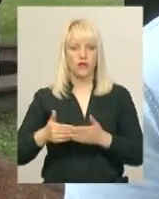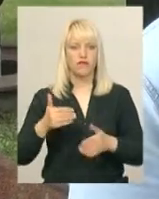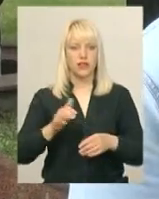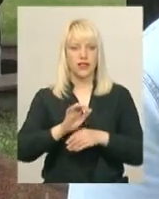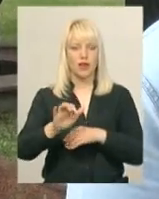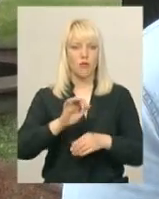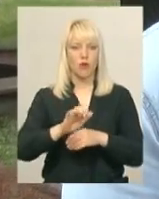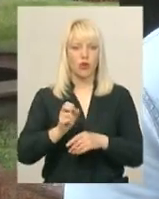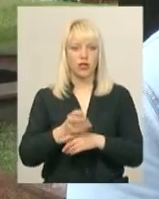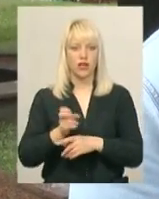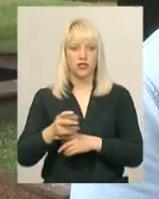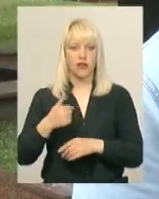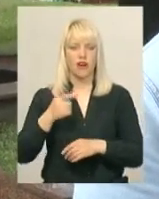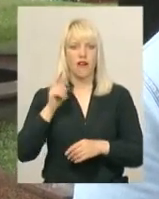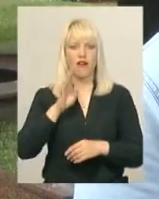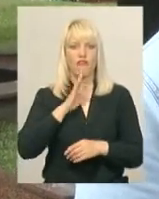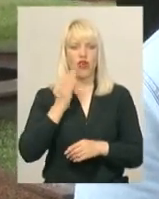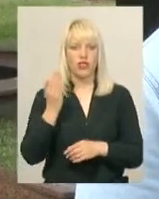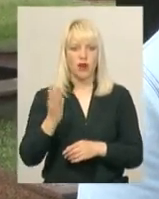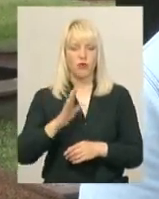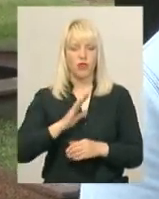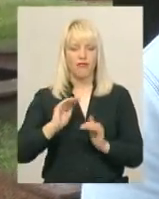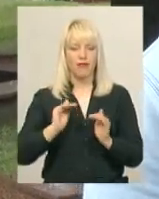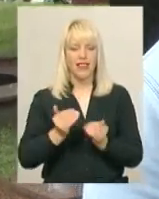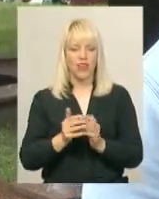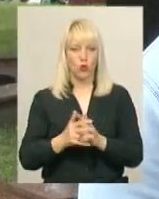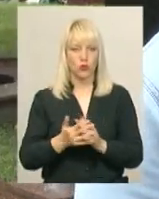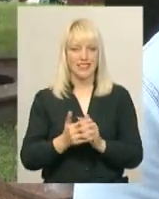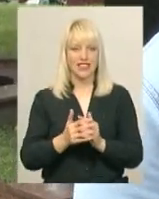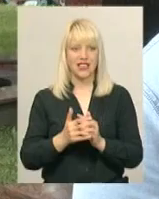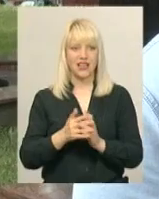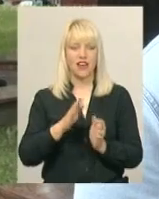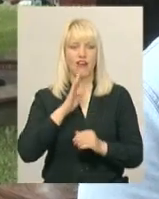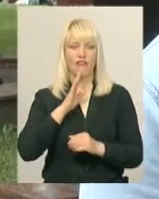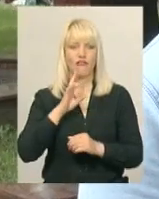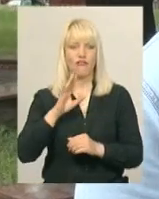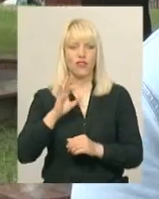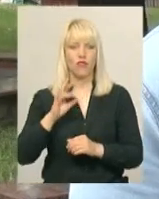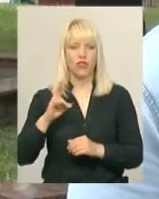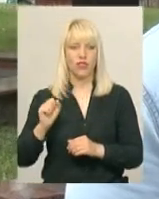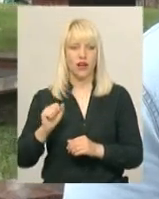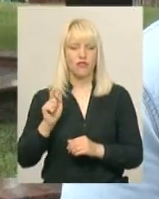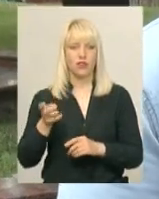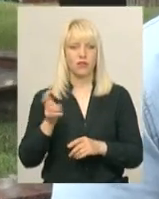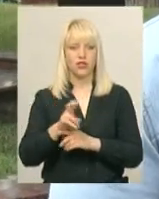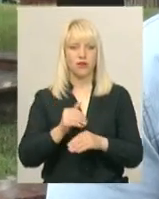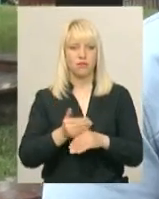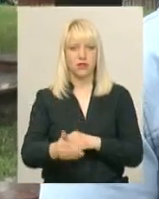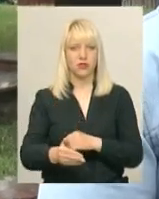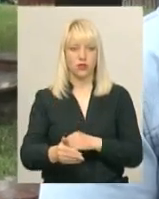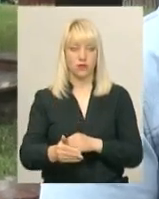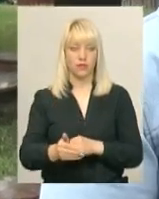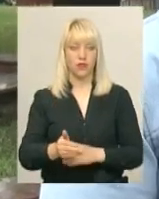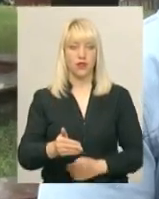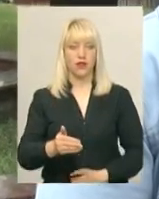Вона була в маленькому селі, і тоді вони пройшли занадто пізно. Тобто